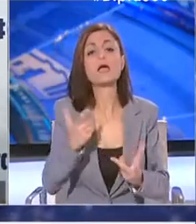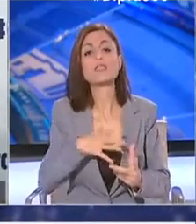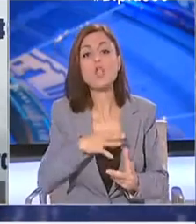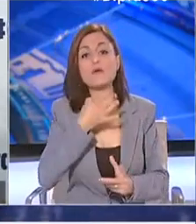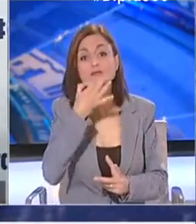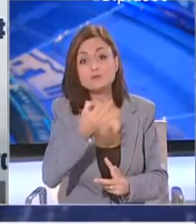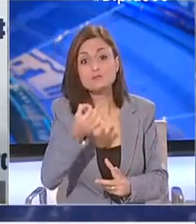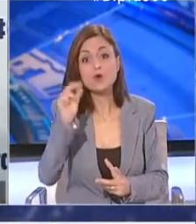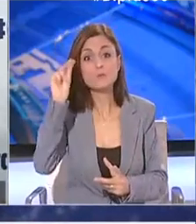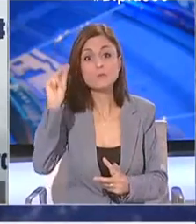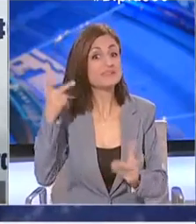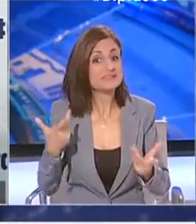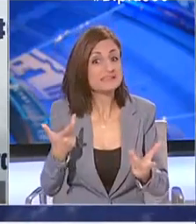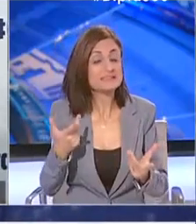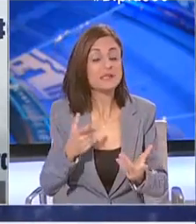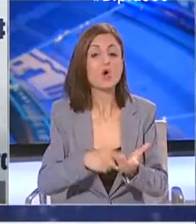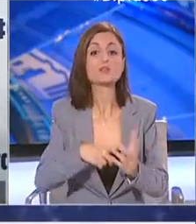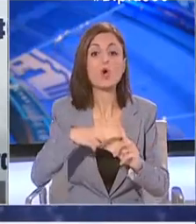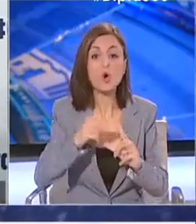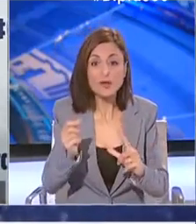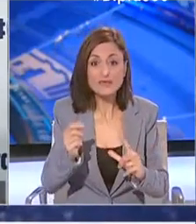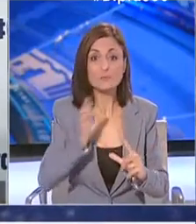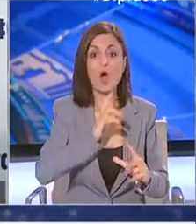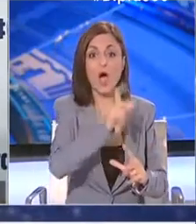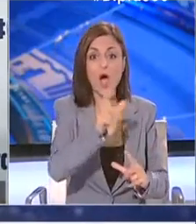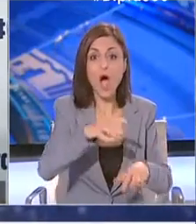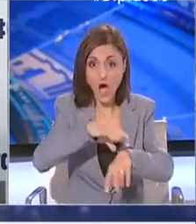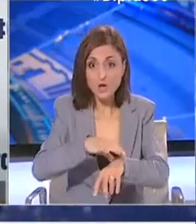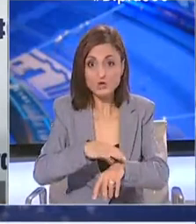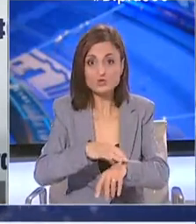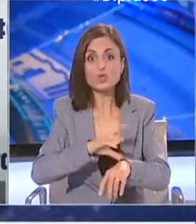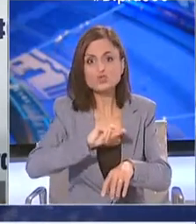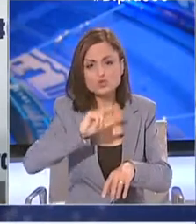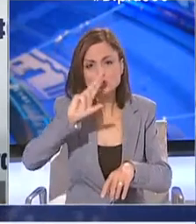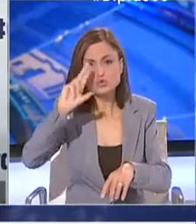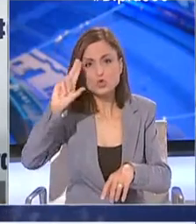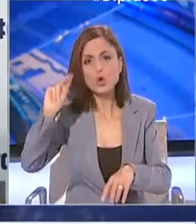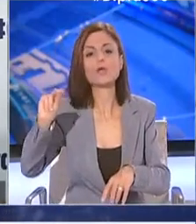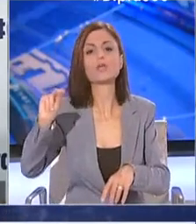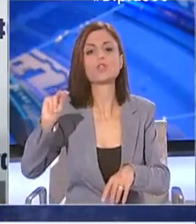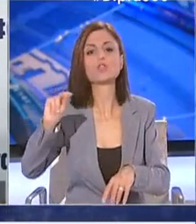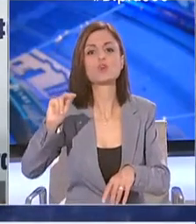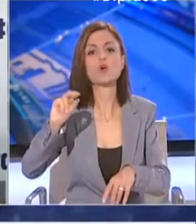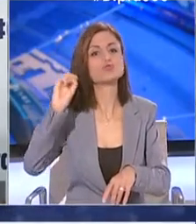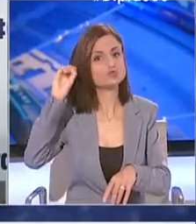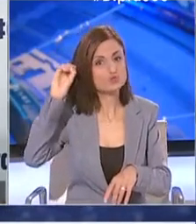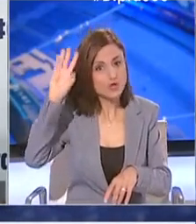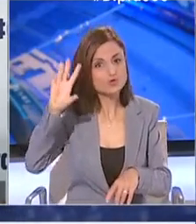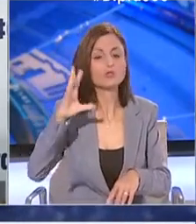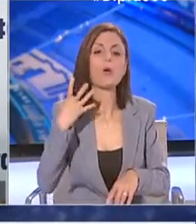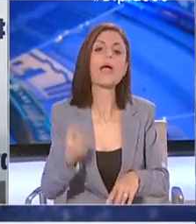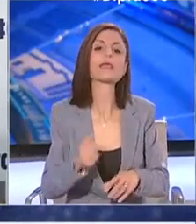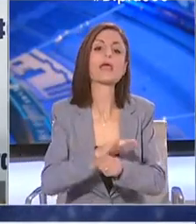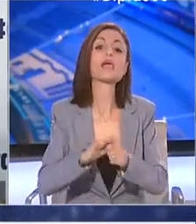ο Κύπριος ασθενής έχει τις ίδιες θεραπευτικές επιλογές όπως όλοι οι ασθενείς σε όλο τον κόσμο.